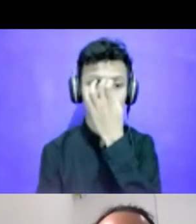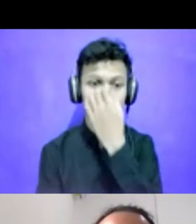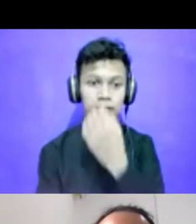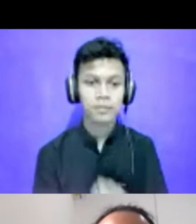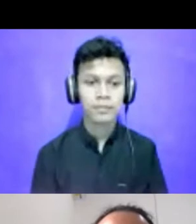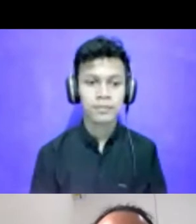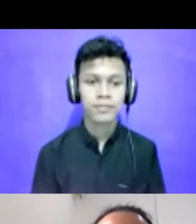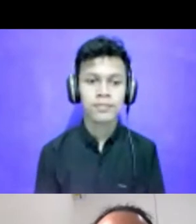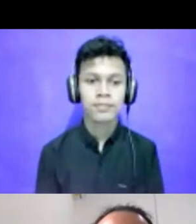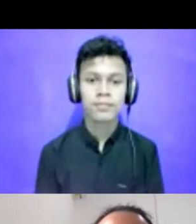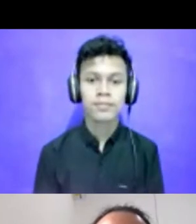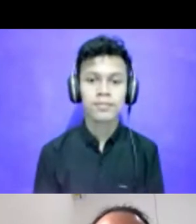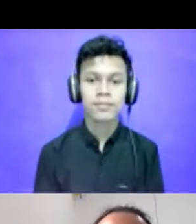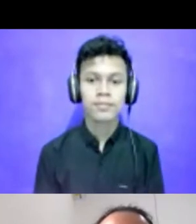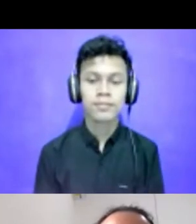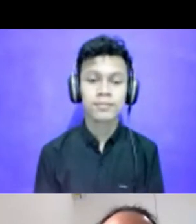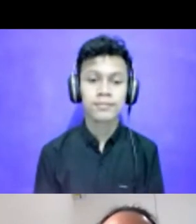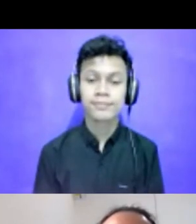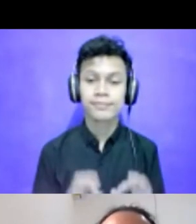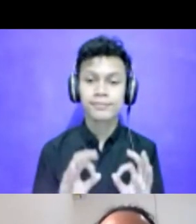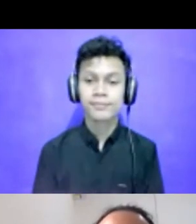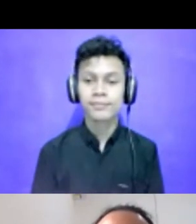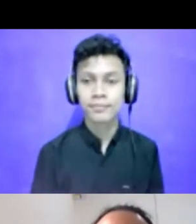Oke, indah kelihatan ya.